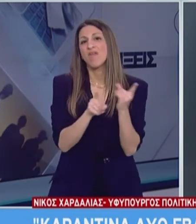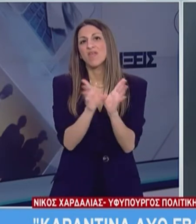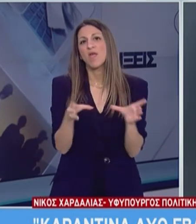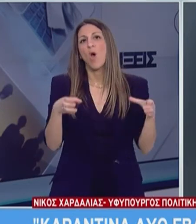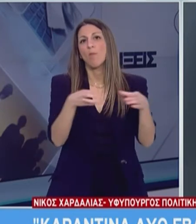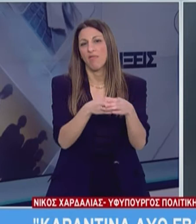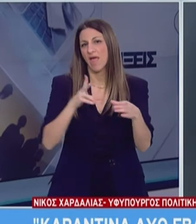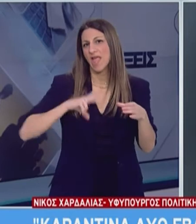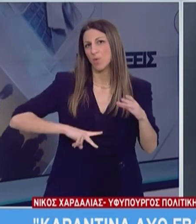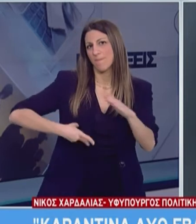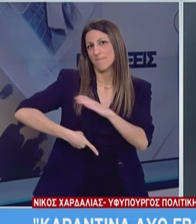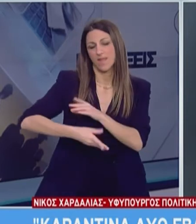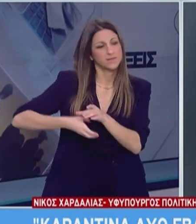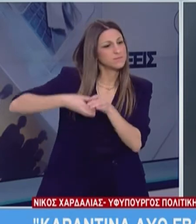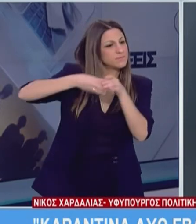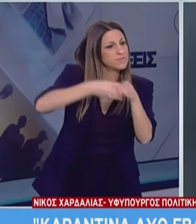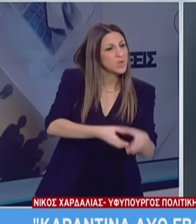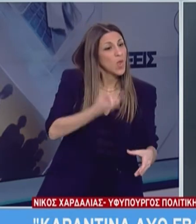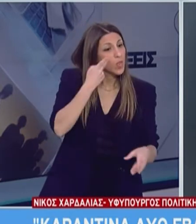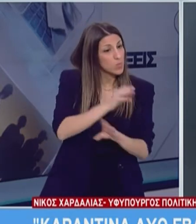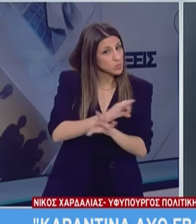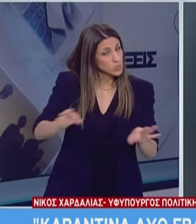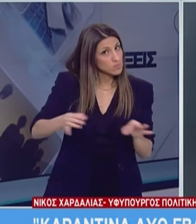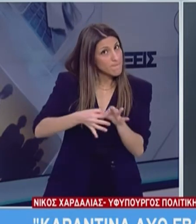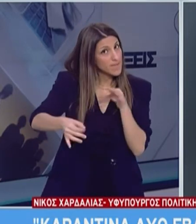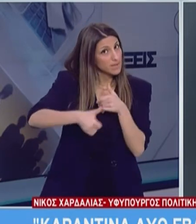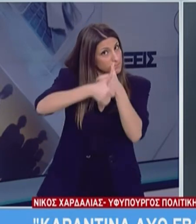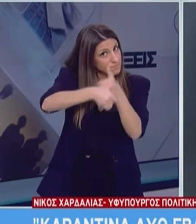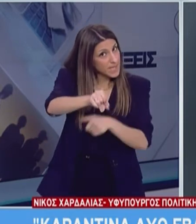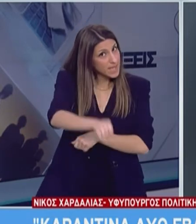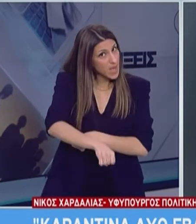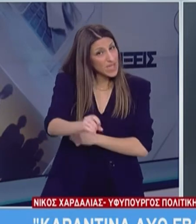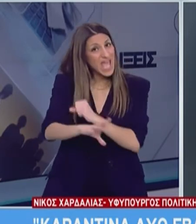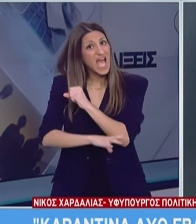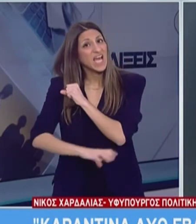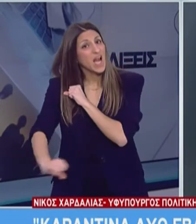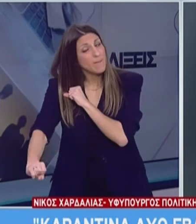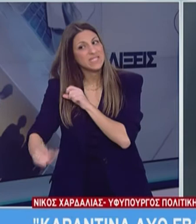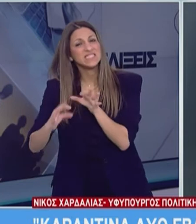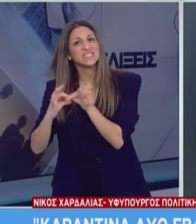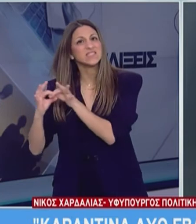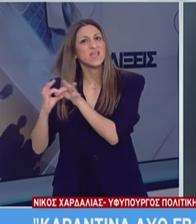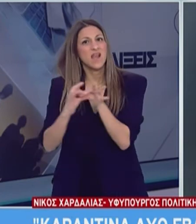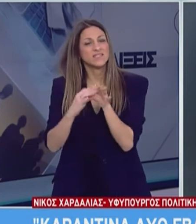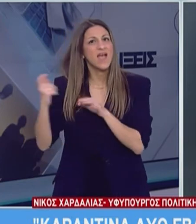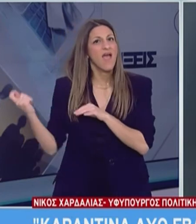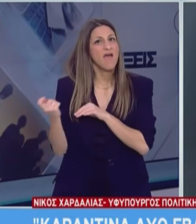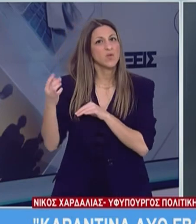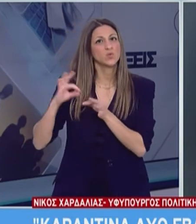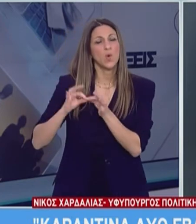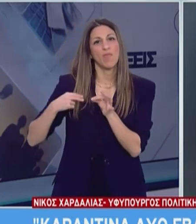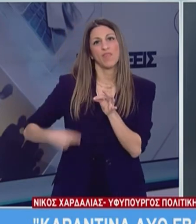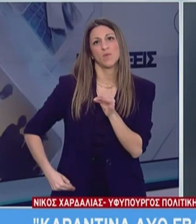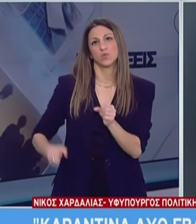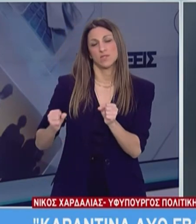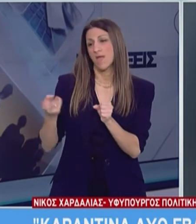του Υπουργείου Μετανάστευσης και Ασύλου για να υποπτεύσει την εφαρμογή των μέτρων. Οι Γενικοί Γραμματεύοι Υποδοχοί σε συνεργασία με τον ΕΟΔΗ θα